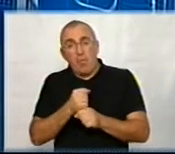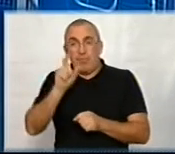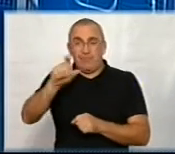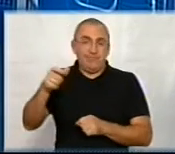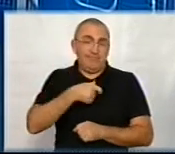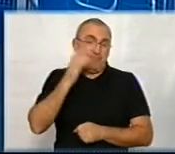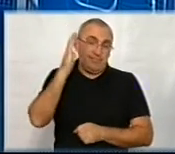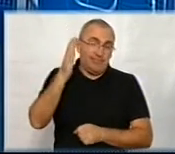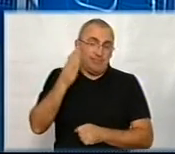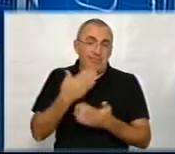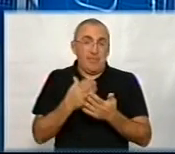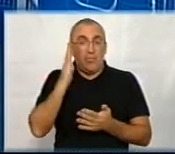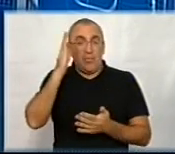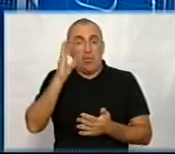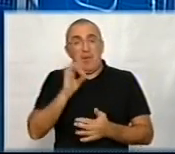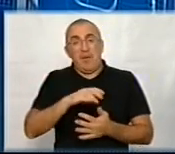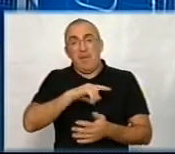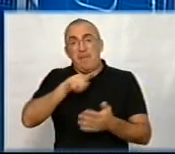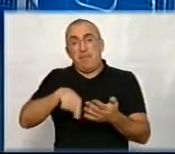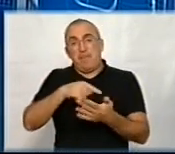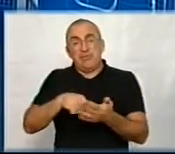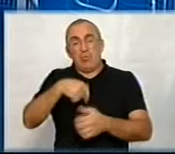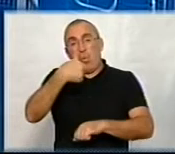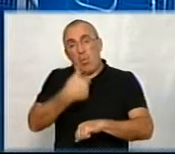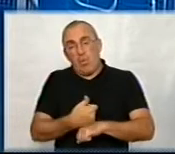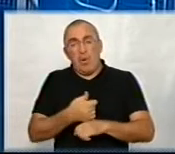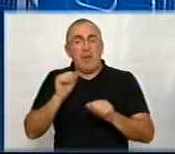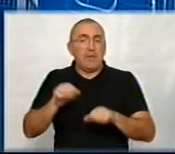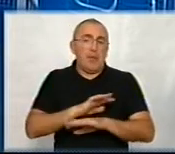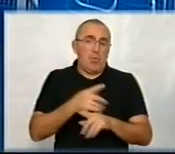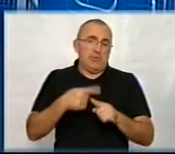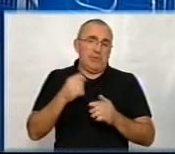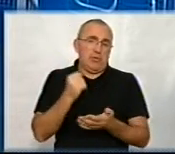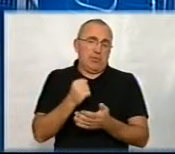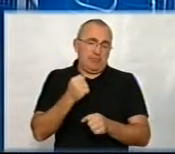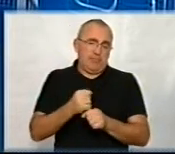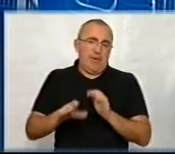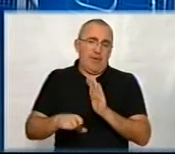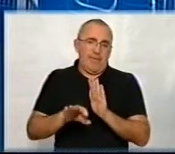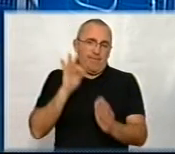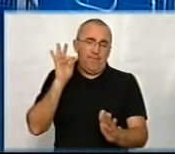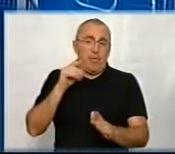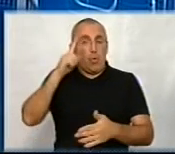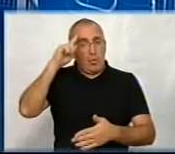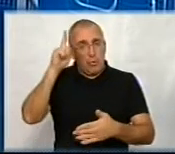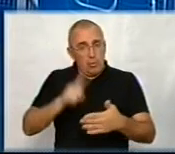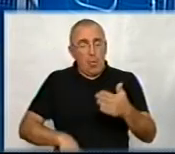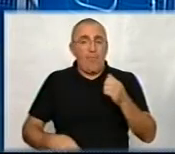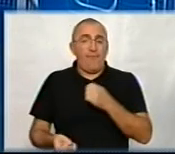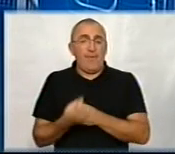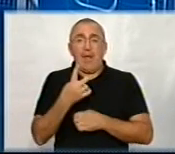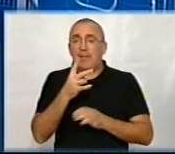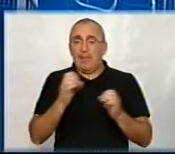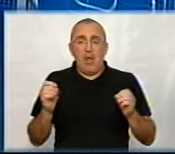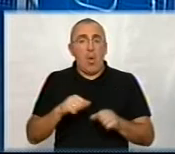кандидат, той чи інший претендент на міського голову і так далі, просто неможливо робити цей вибір. І друге, довіра має виникати не